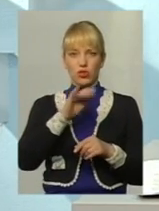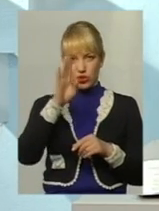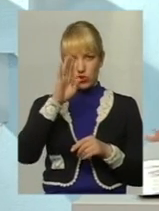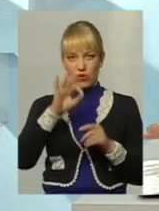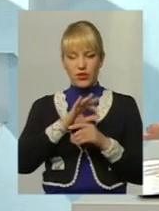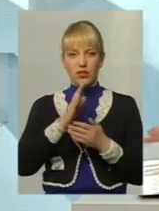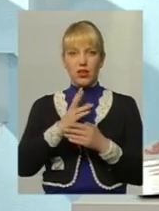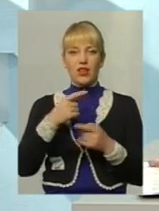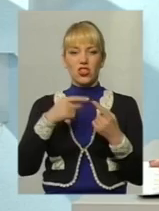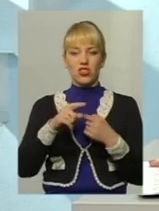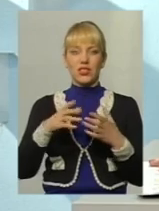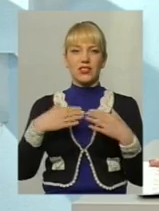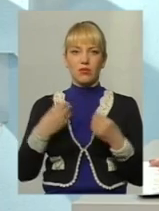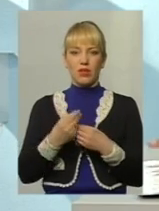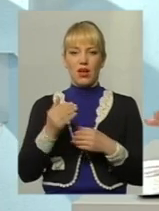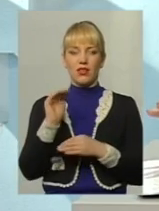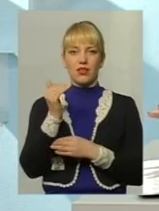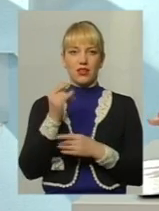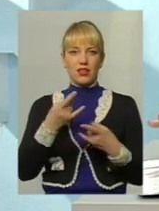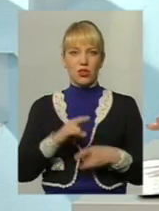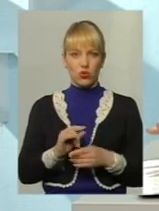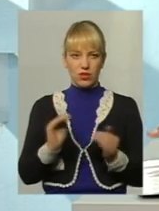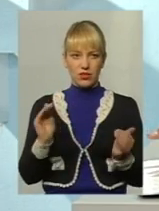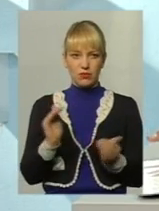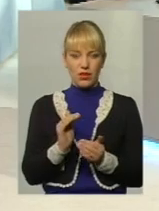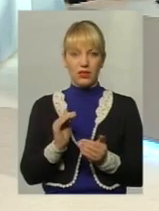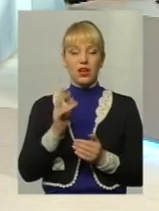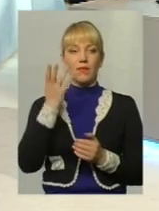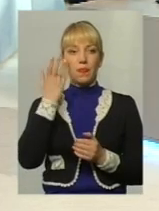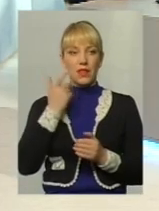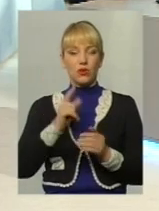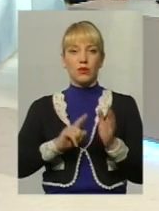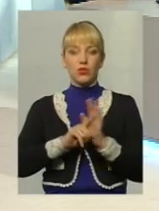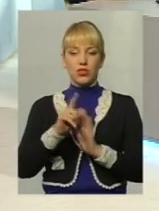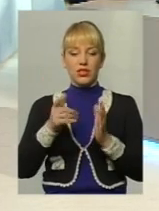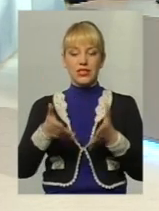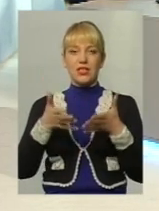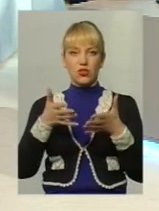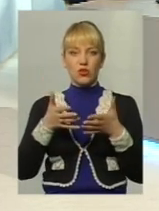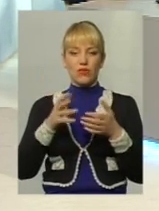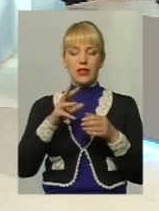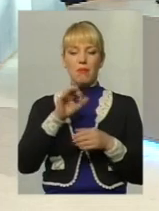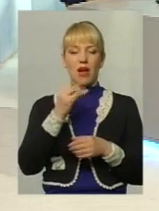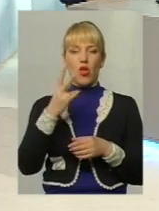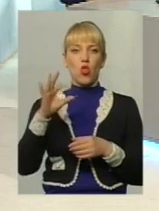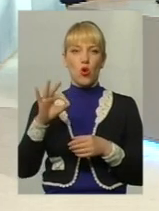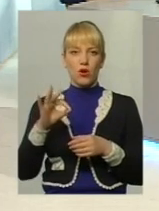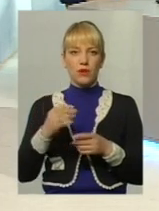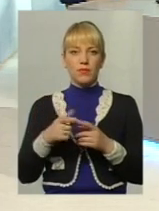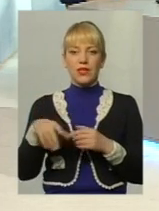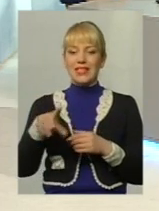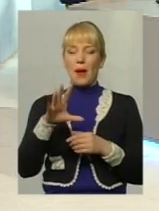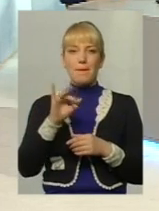інша сім'я, маленька дитина народилася, і відповідно, коли почали з'ясовувати статус майна, це майно було взагалі